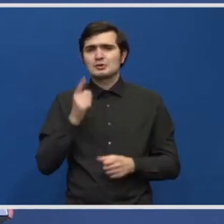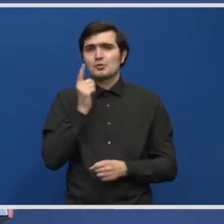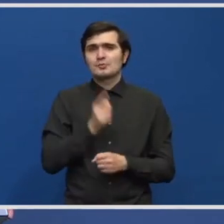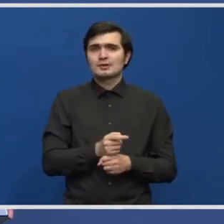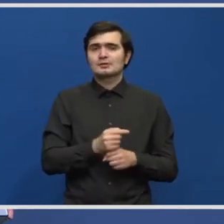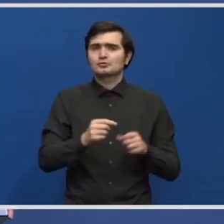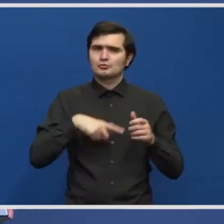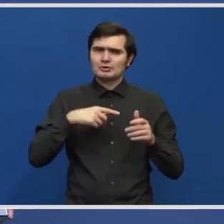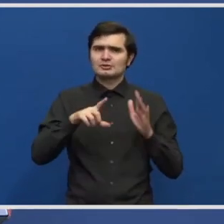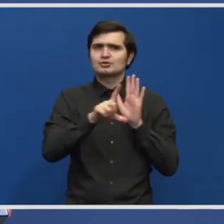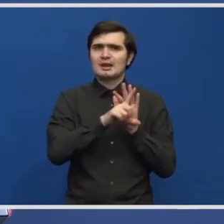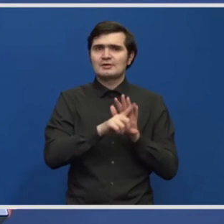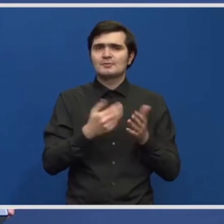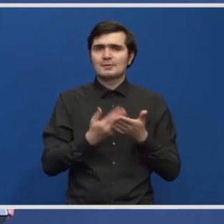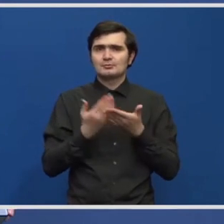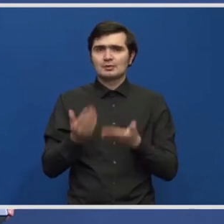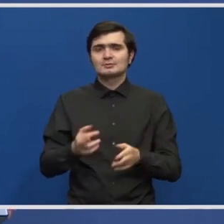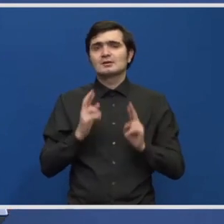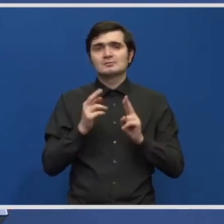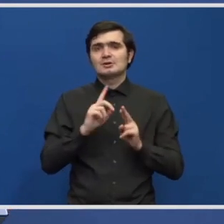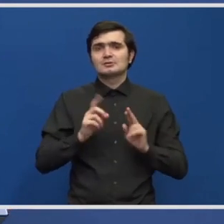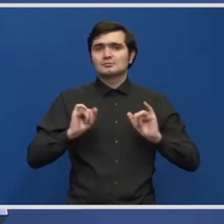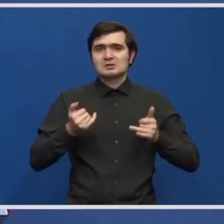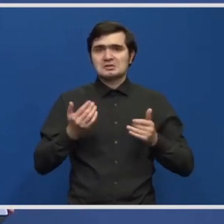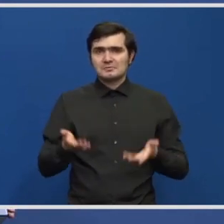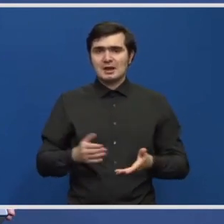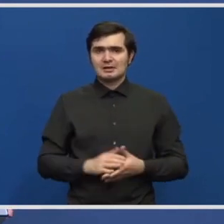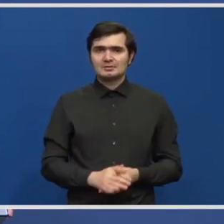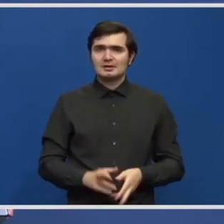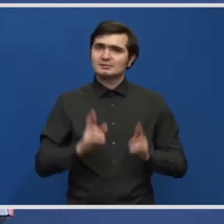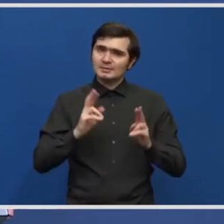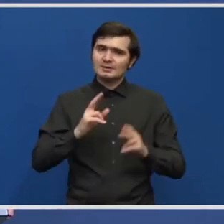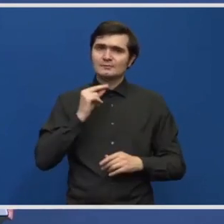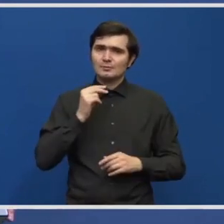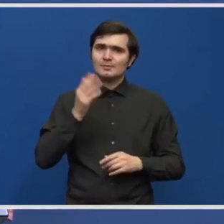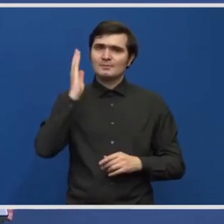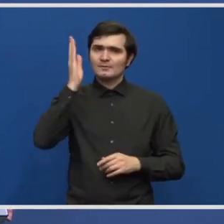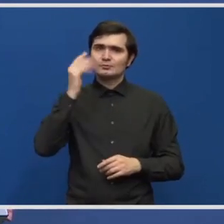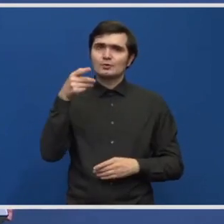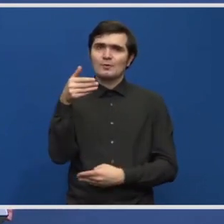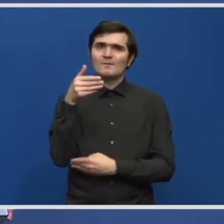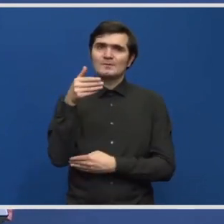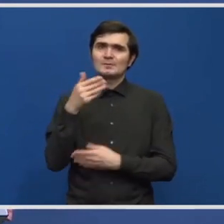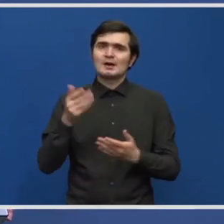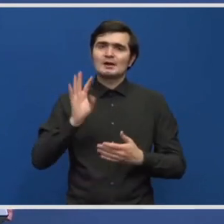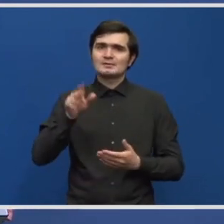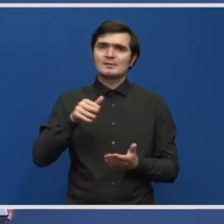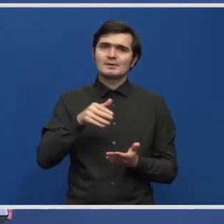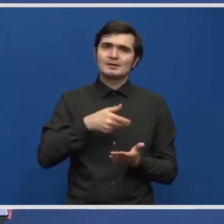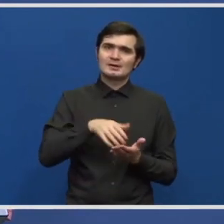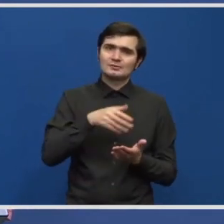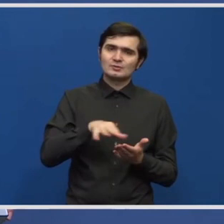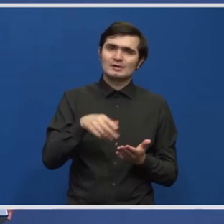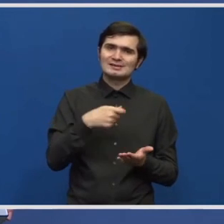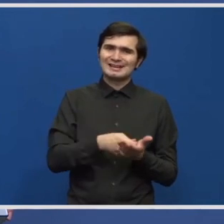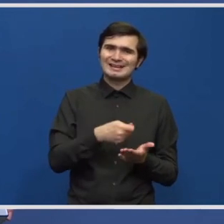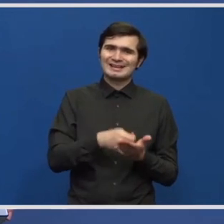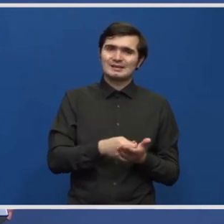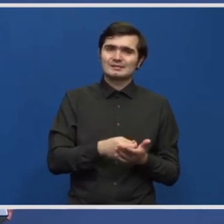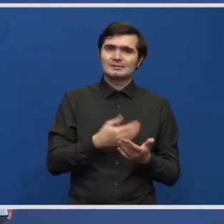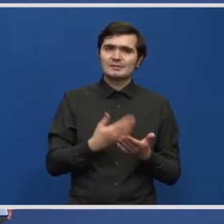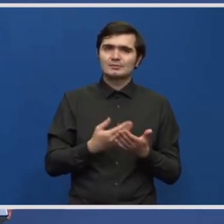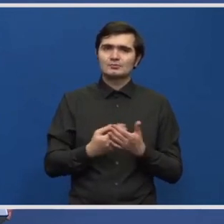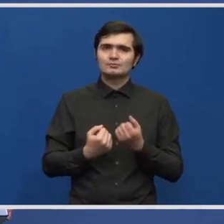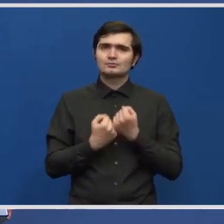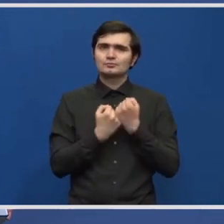obligă Consiliul de Administrație la asta. Eu sper să nu se ajungă acolo și să putem vorbi de o companie care să aibă cheltuielile salariale într-o zonă sustenabilă.